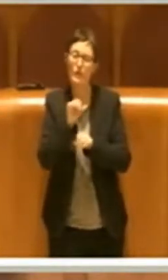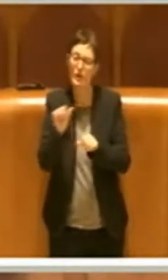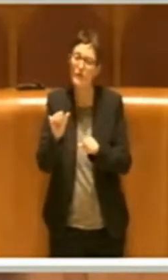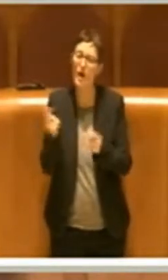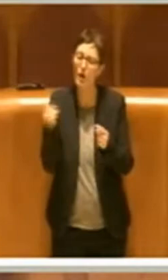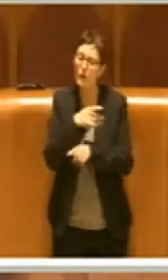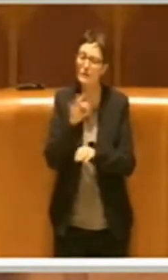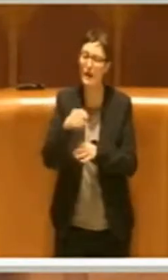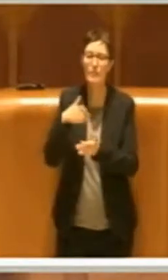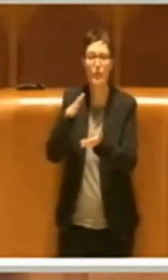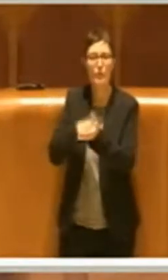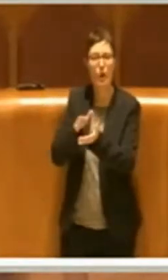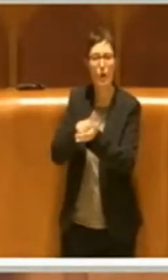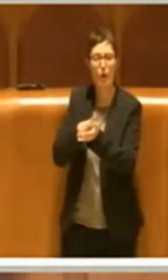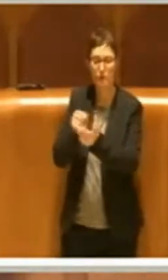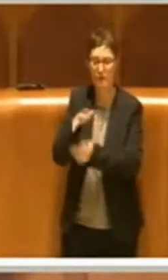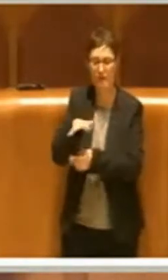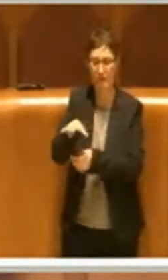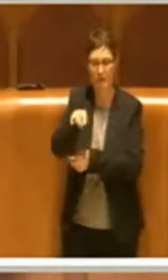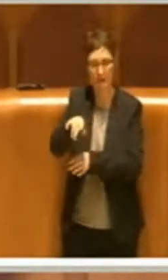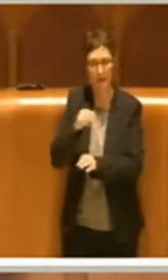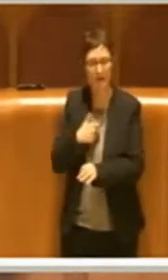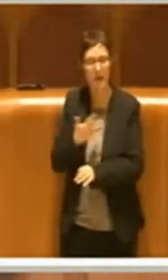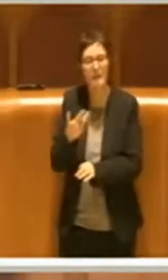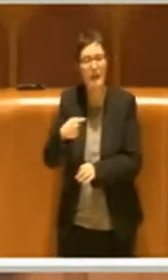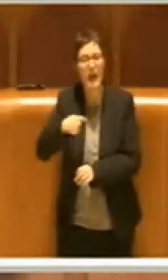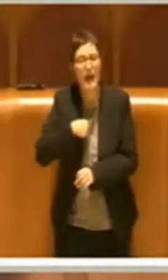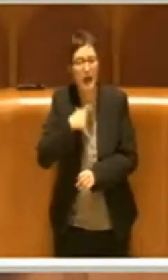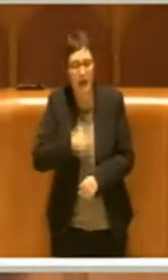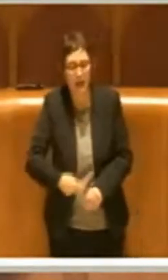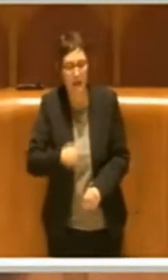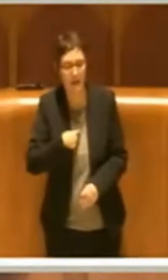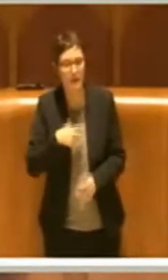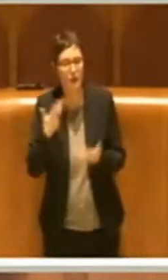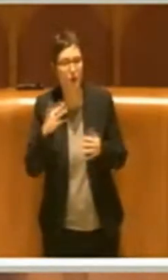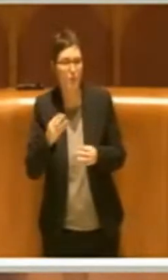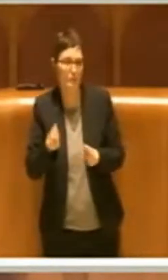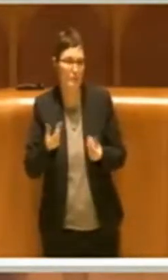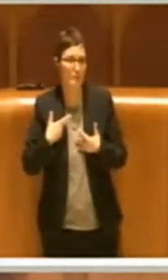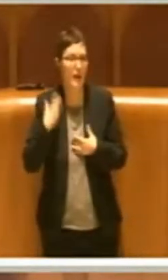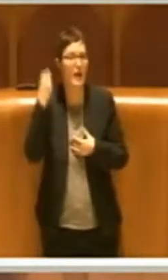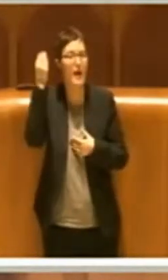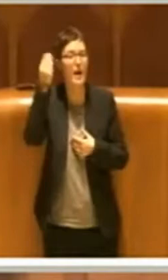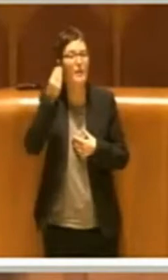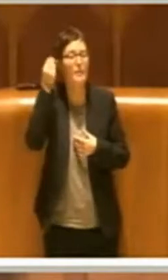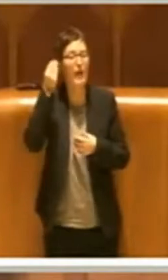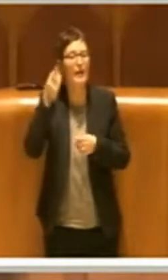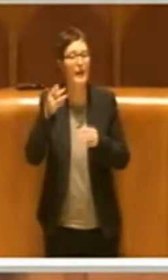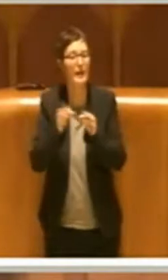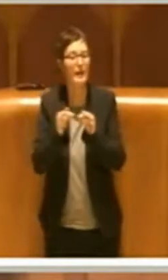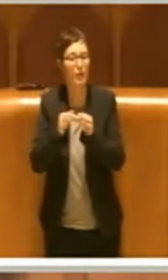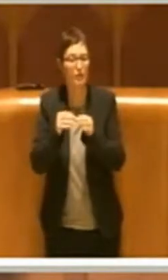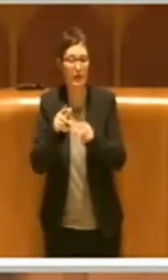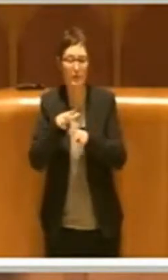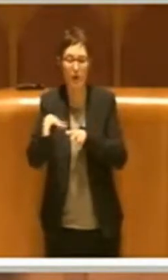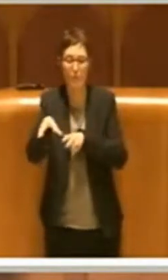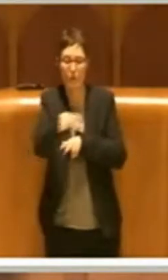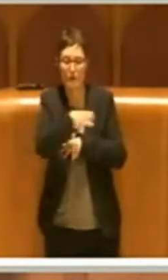a una certa realtà. Io, ovviamente, abbiamo avuto il parere favorevole di tutti i municipi a trazione Cinque Stelle,